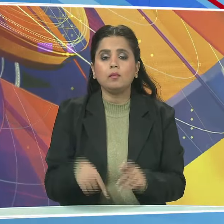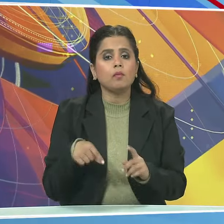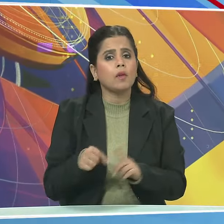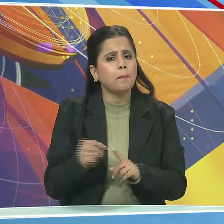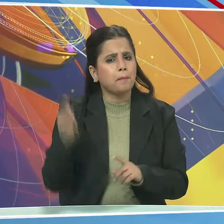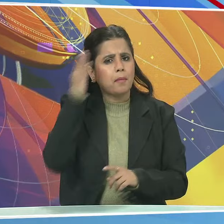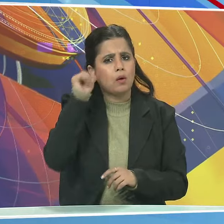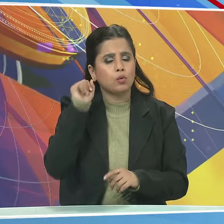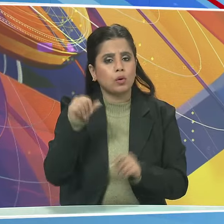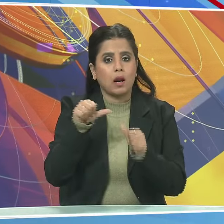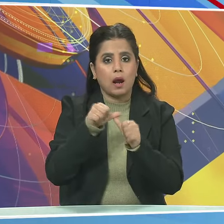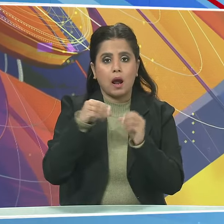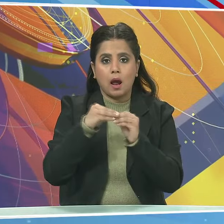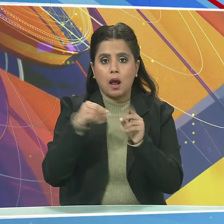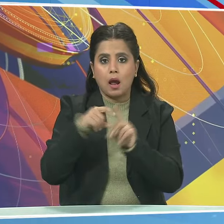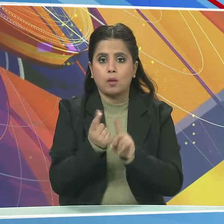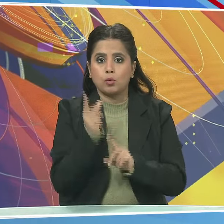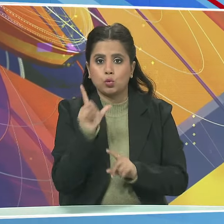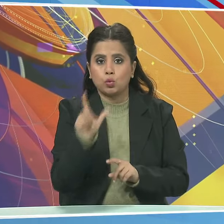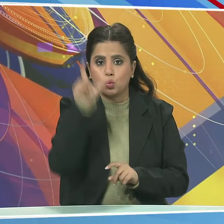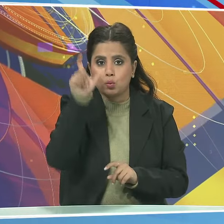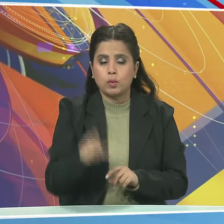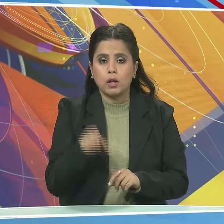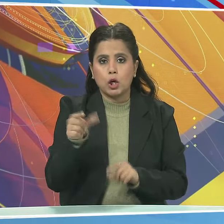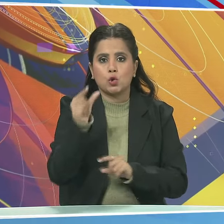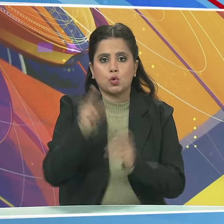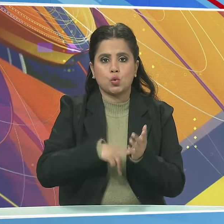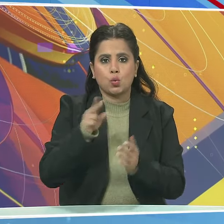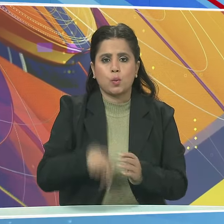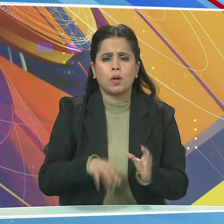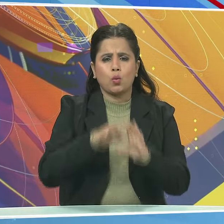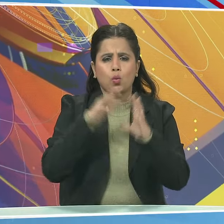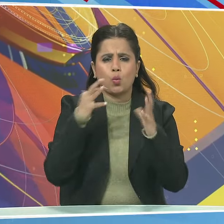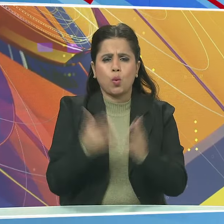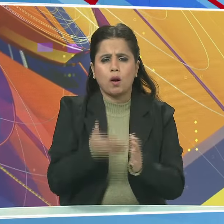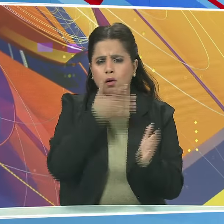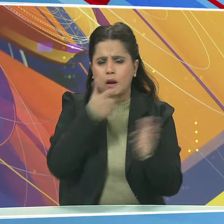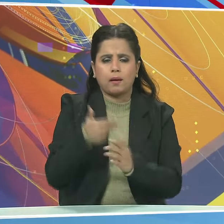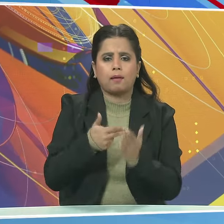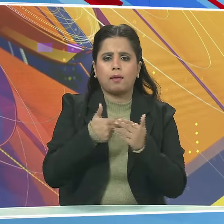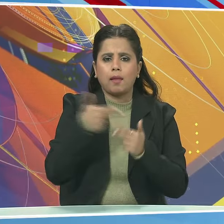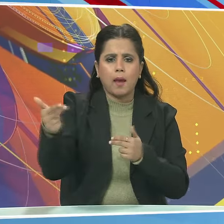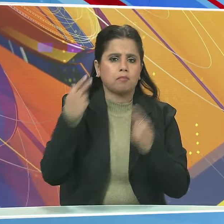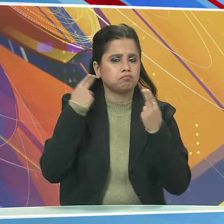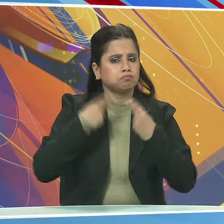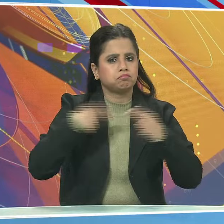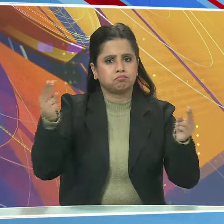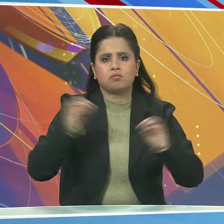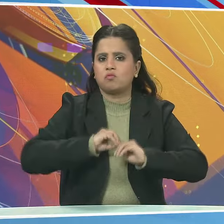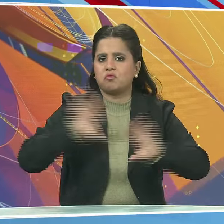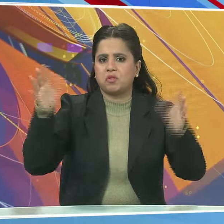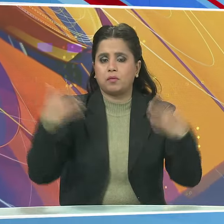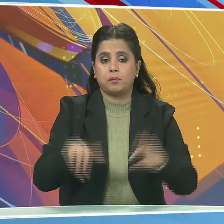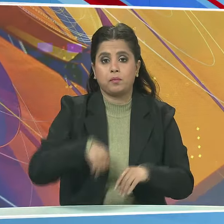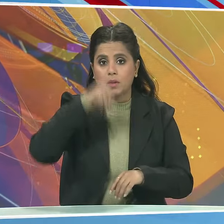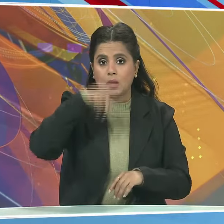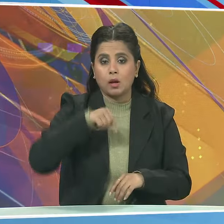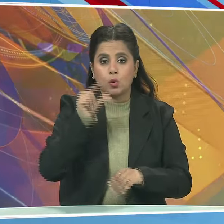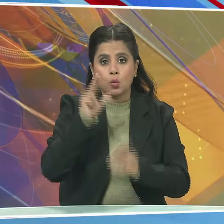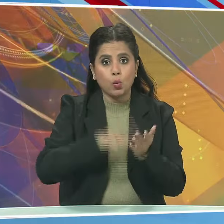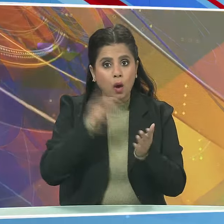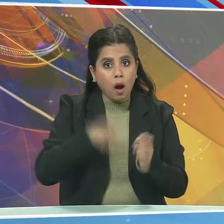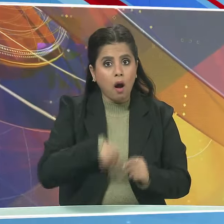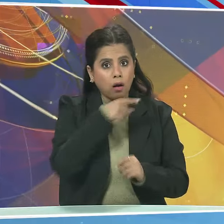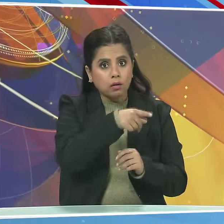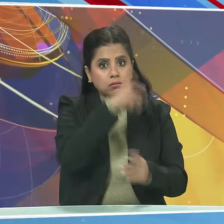पाकिस्तान के अब्दुल रह्मान मक्की को यूएन ने वैश्विक आतंगवादी घोशित किया है भारत ने यूएन के इस फैसले का